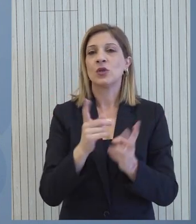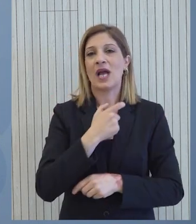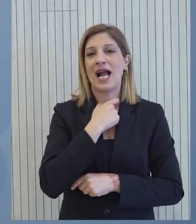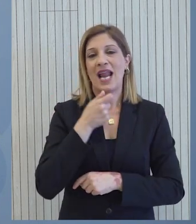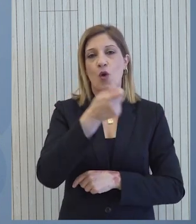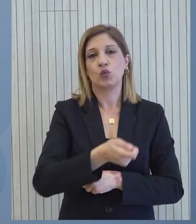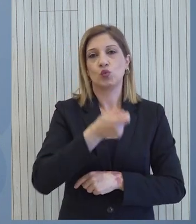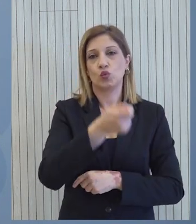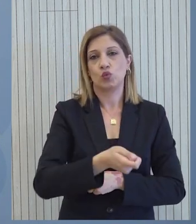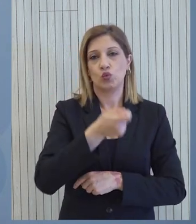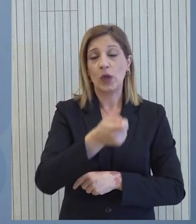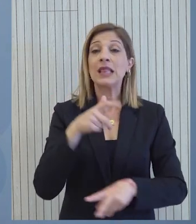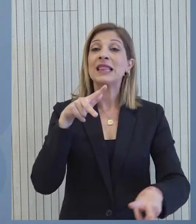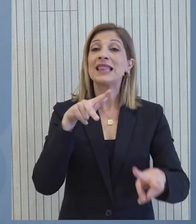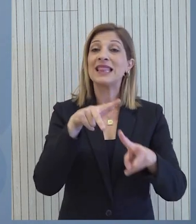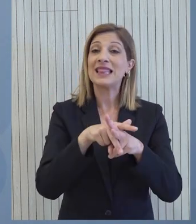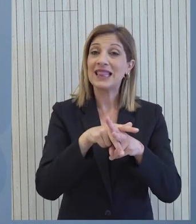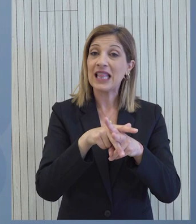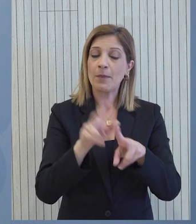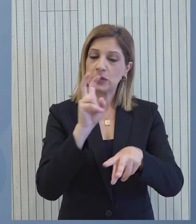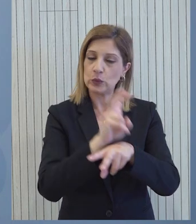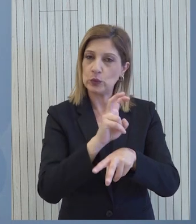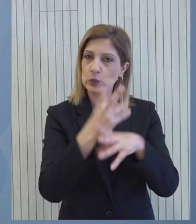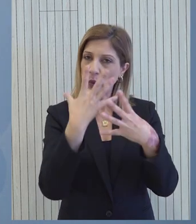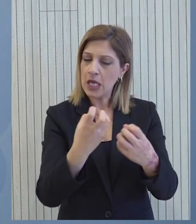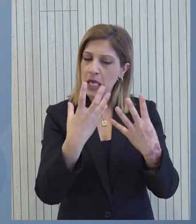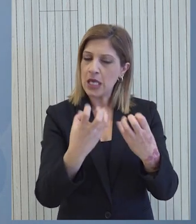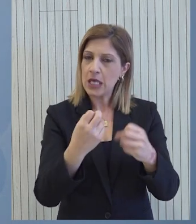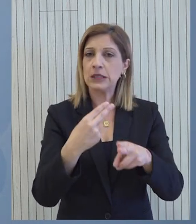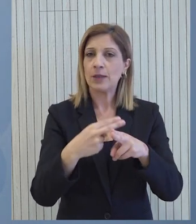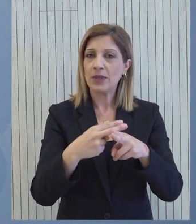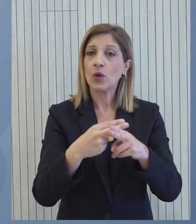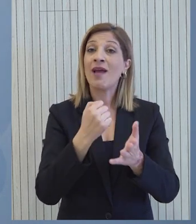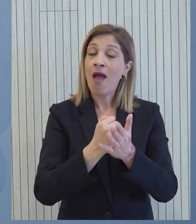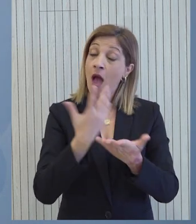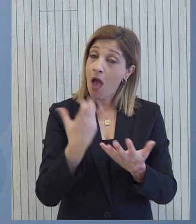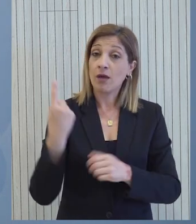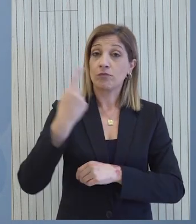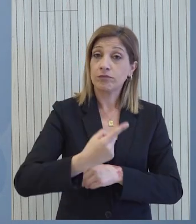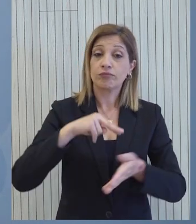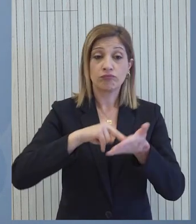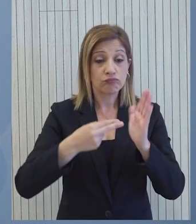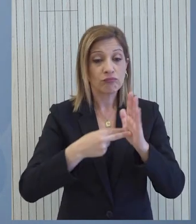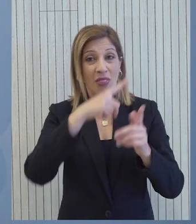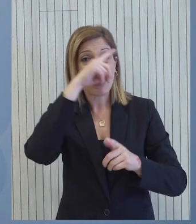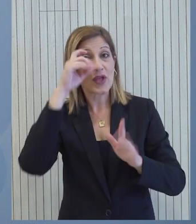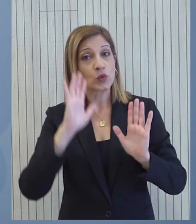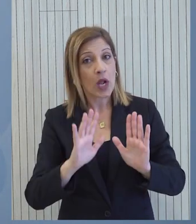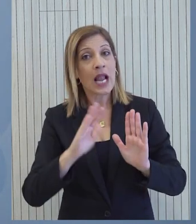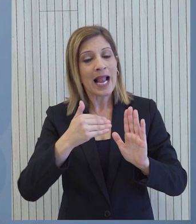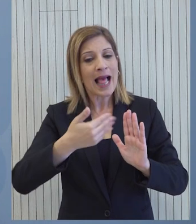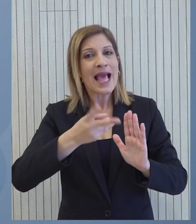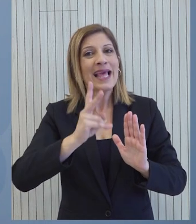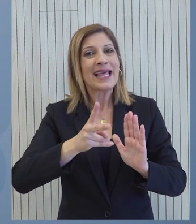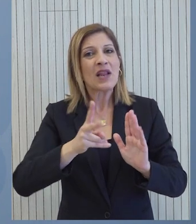χρέους. Ο τραπεζικός τομέας έχει αποθέματα κεφαλαίου και ρευστότητας και παρά τις περιοριστικές χρηματοοικονομικές συνθήκες, οι κίνδυνοι